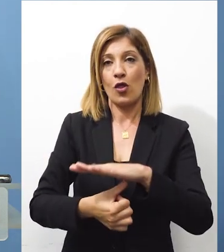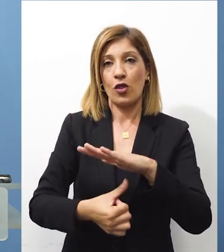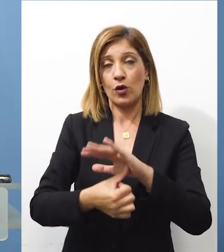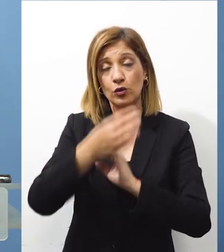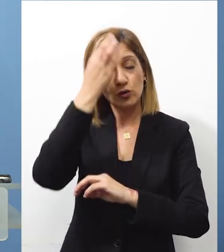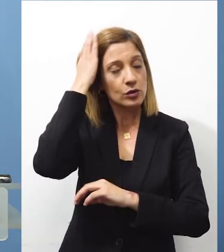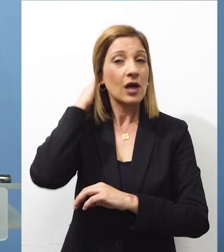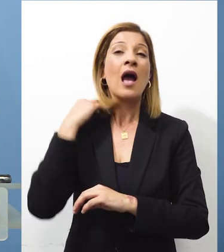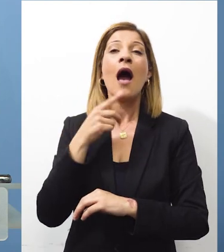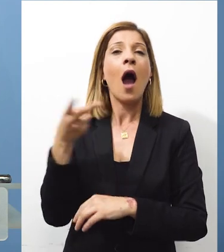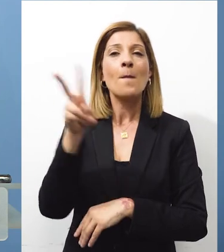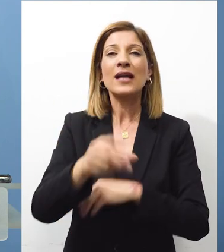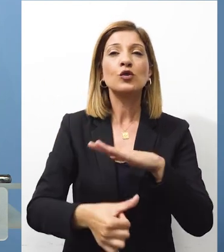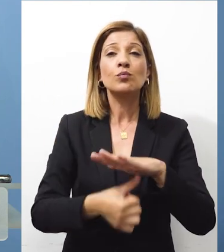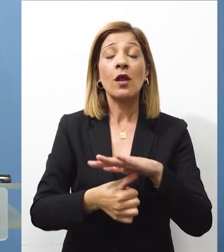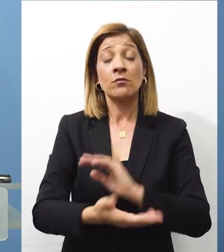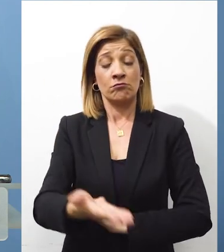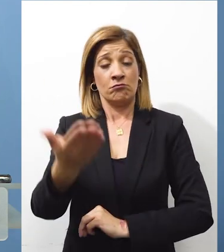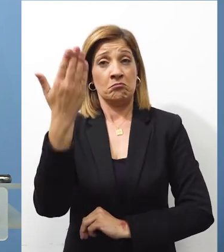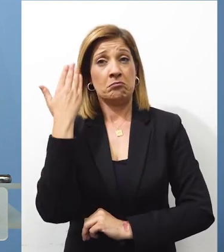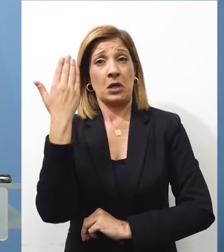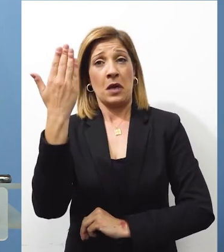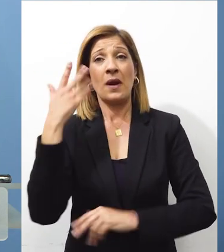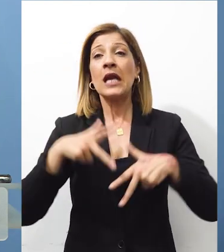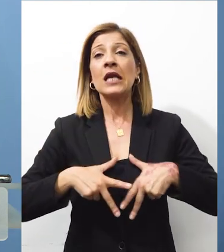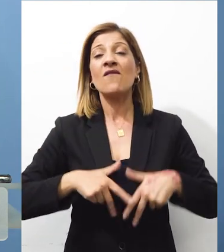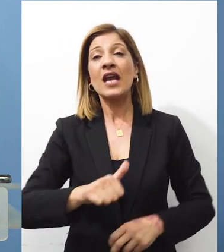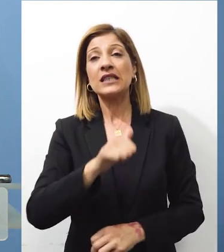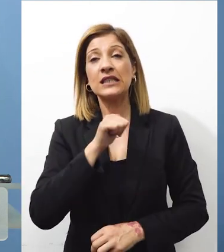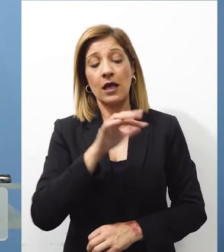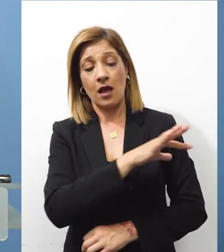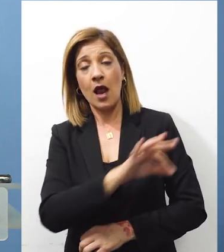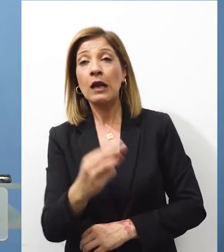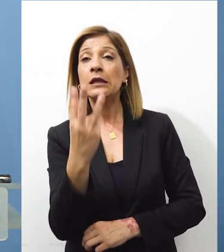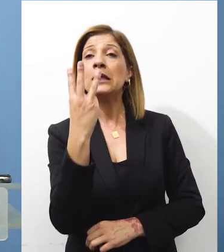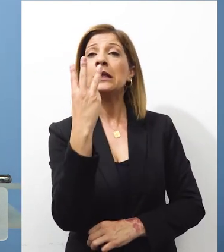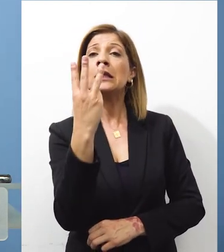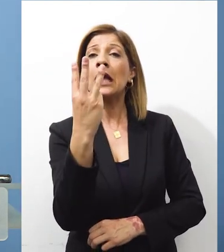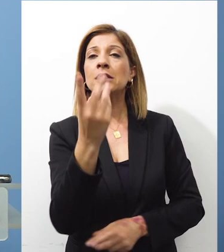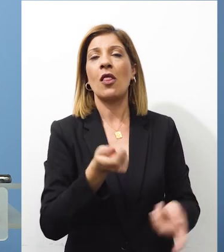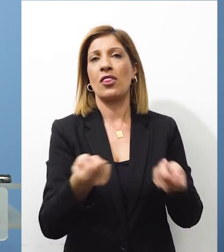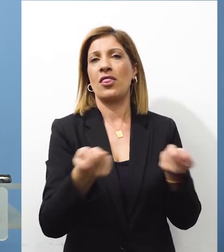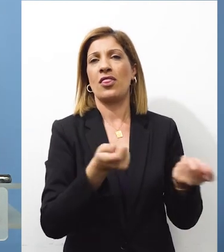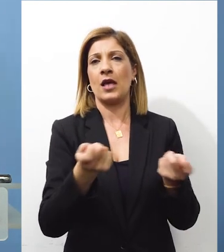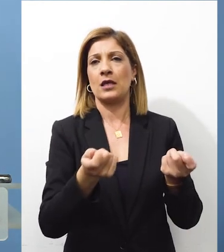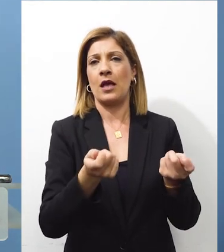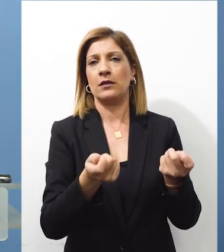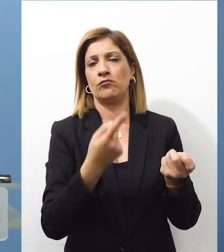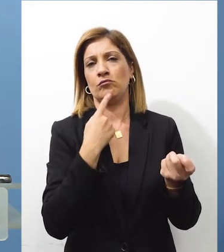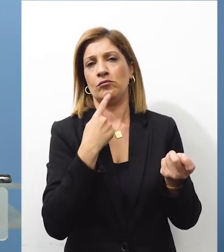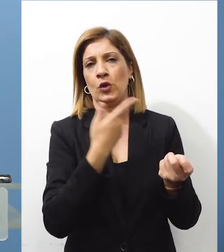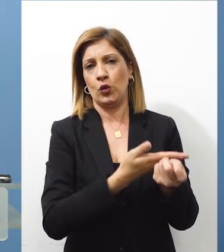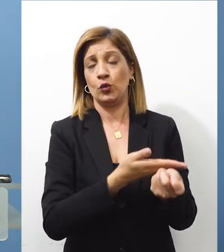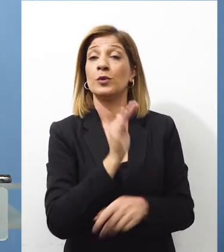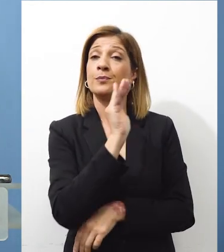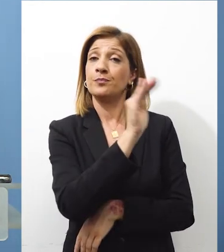διακυβέρνηση του ΑΚΕΛ λιώρισε τρεις διοικητές στην Κεντρική Τράπεζα Ωστόσο θέλω να μας